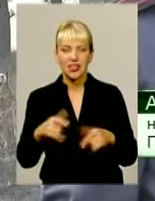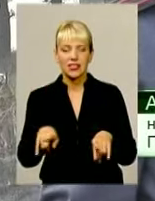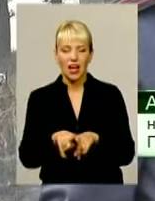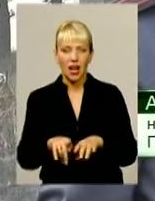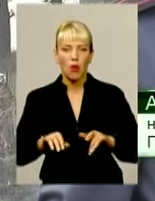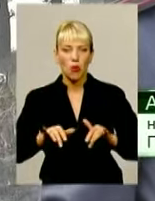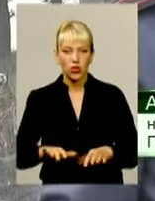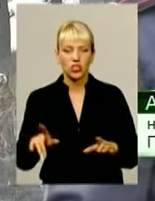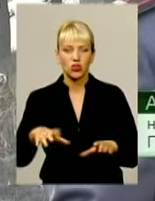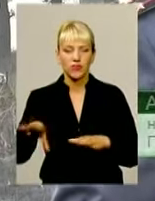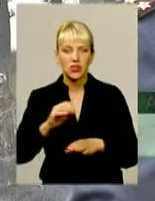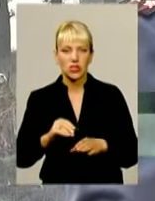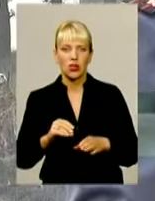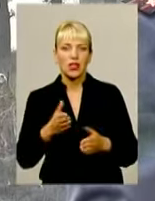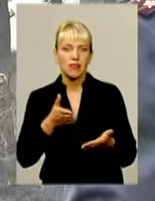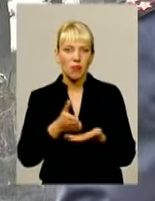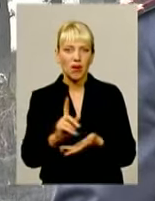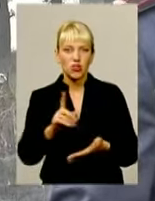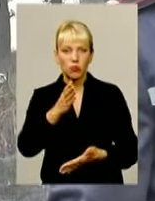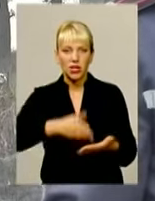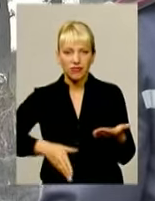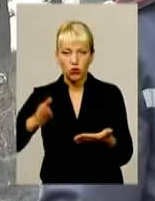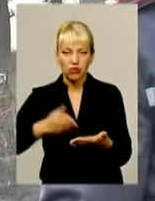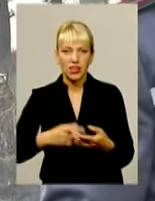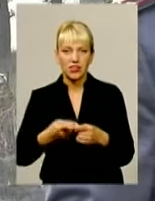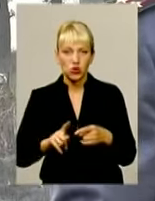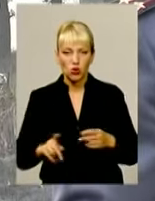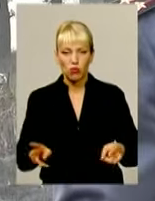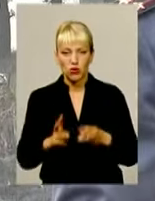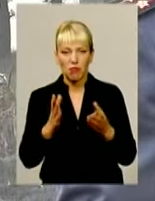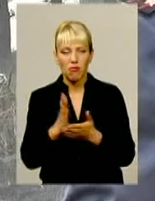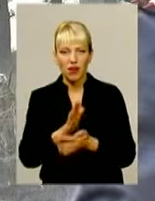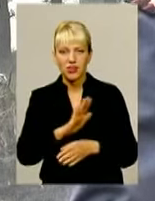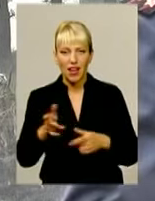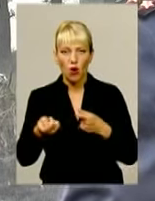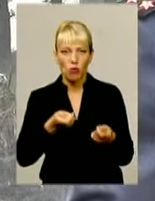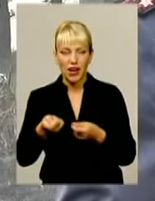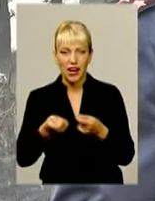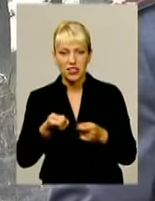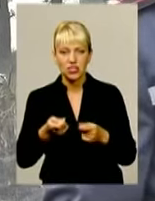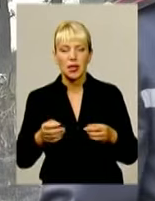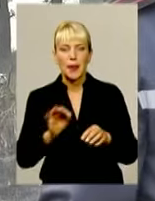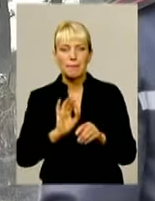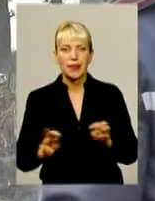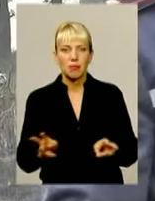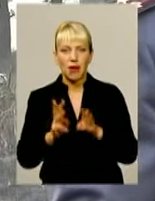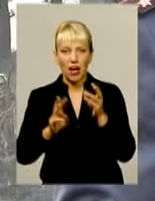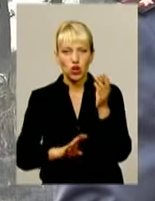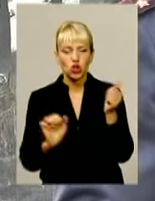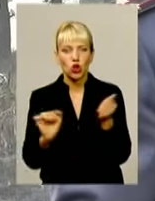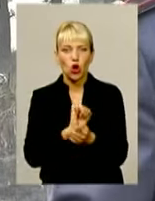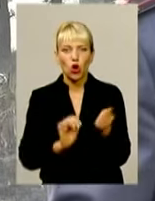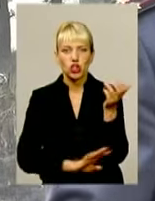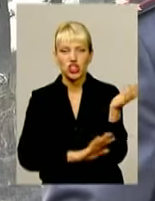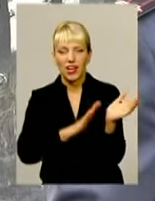направлені на те, щоб локалізувати цю пожежу, ще й мають необережність підпалювати очеред після знивні